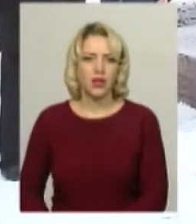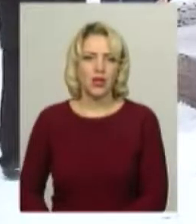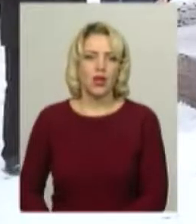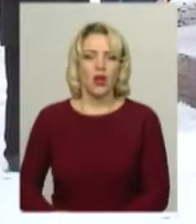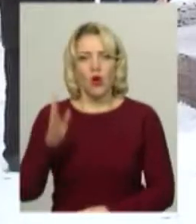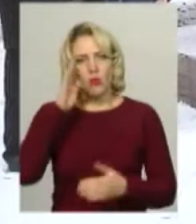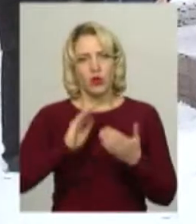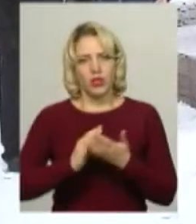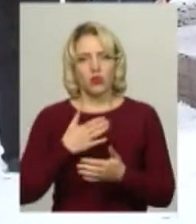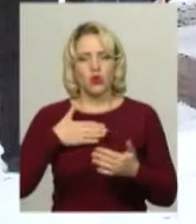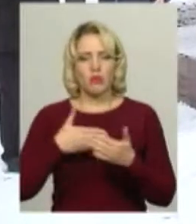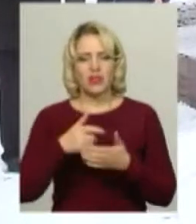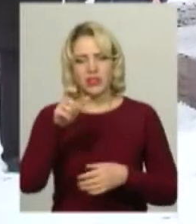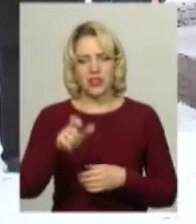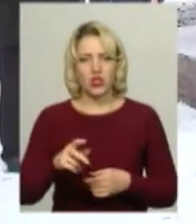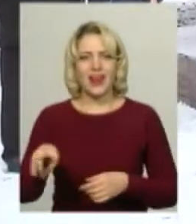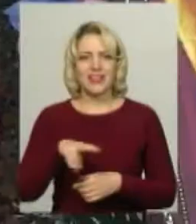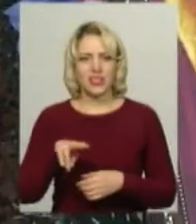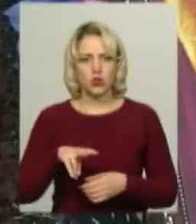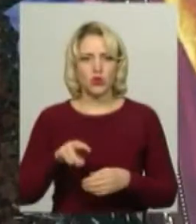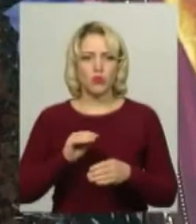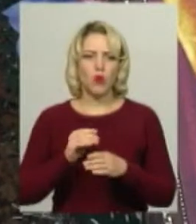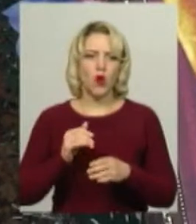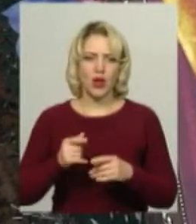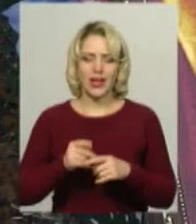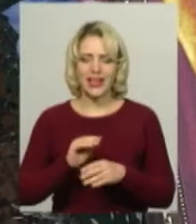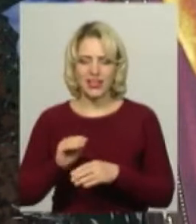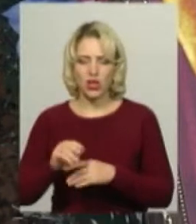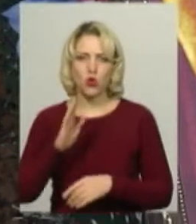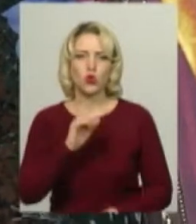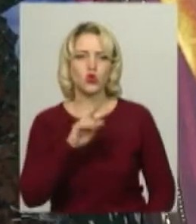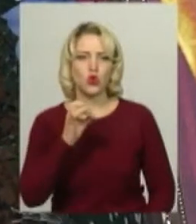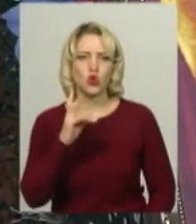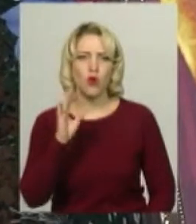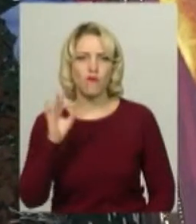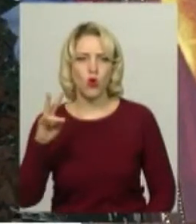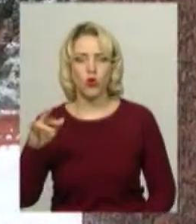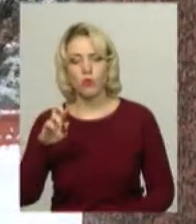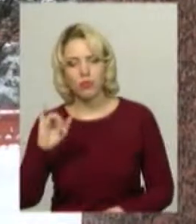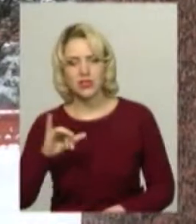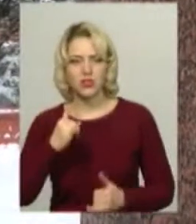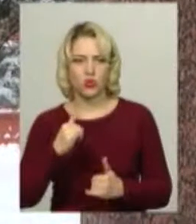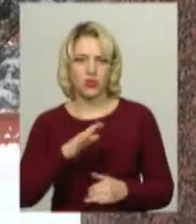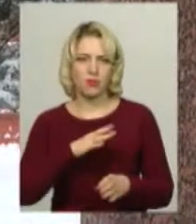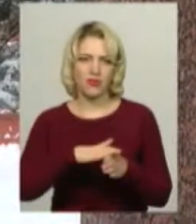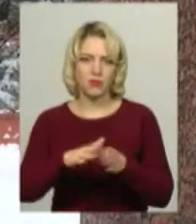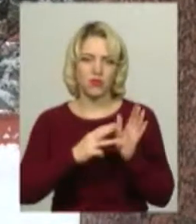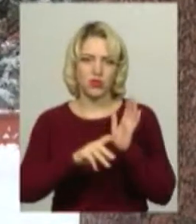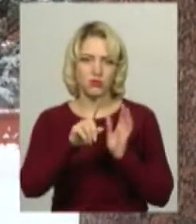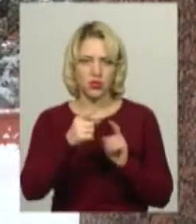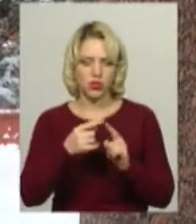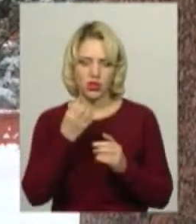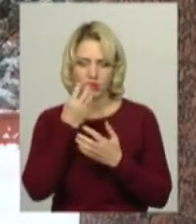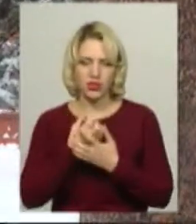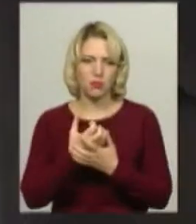Політику громадському діячу, літературному критику В'ячеславу Чорноволу сьогодні мало б виповнитися 81. Сьогодні поклали